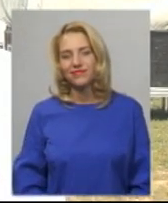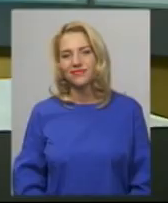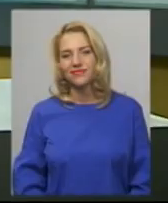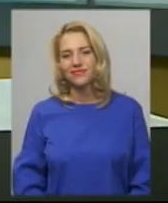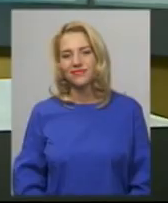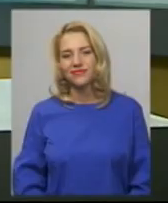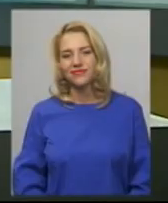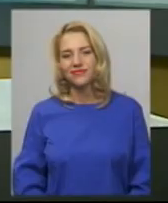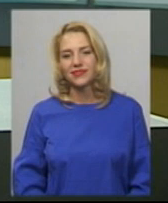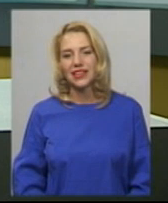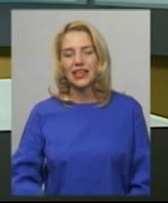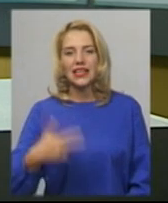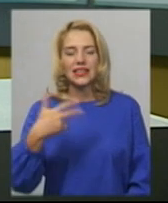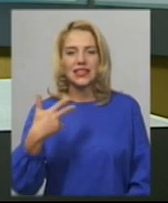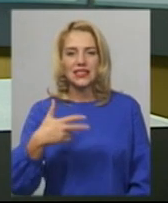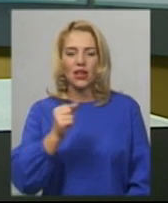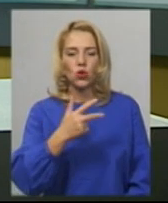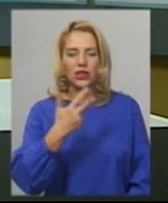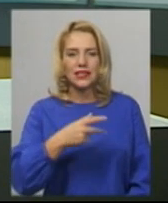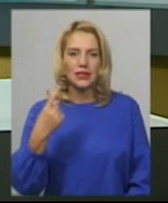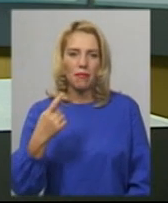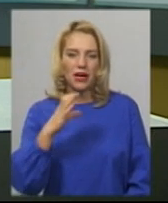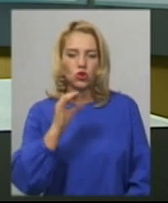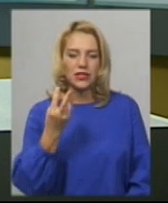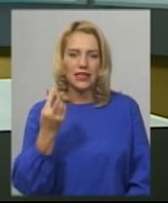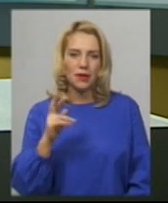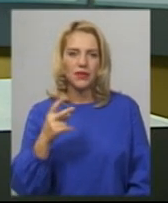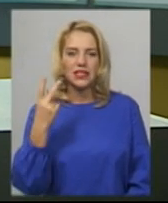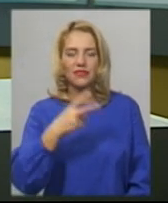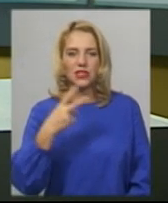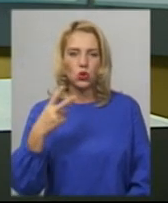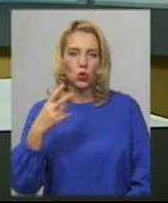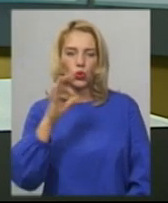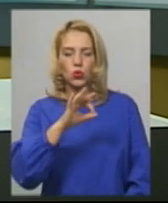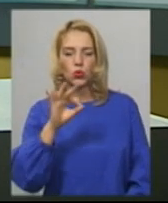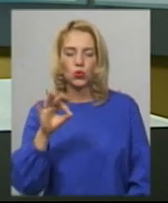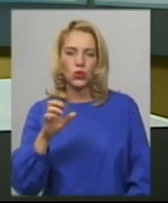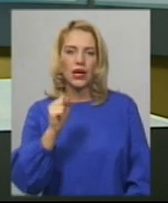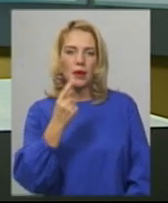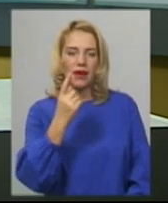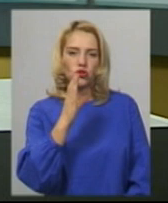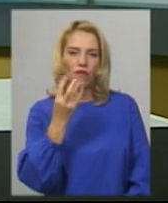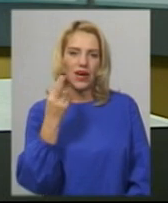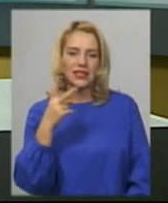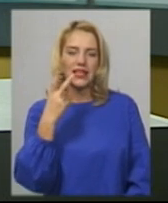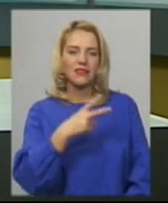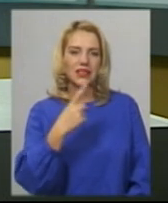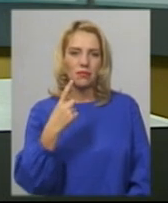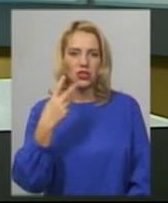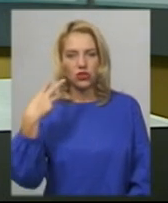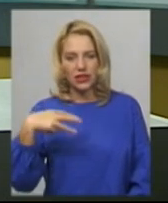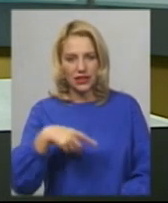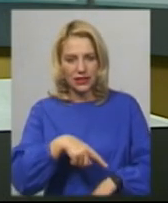30 та 31 серпня з 22.00 та 1 вересня з 21.30